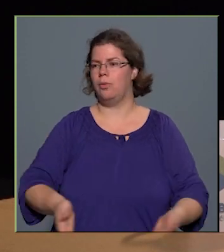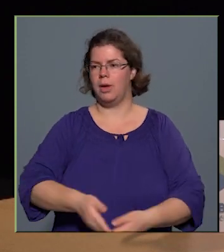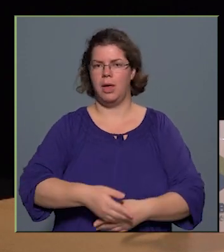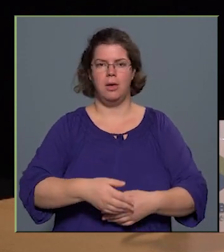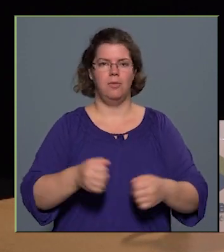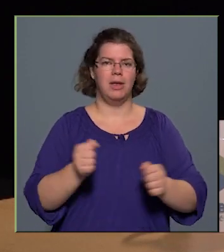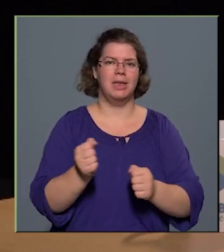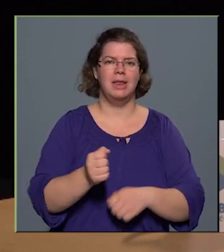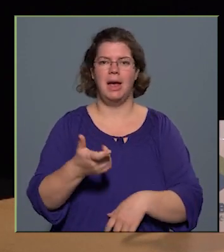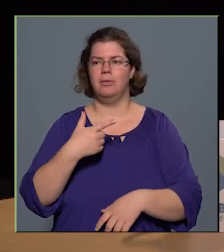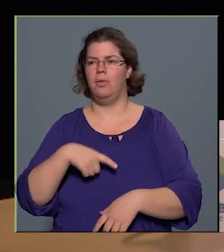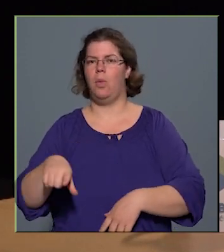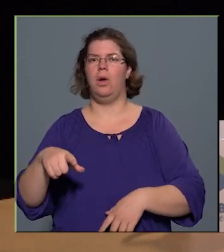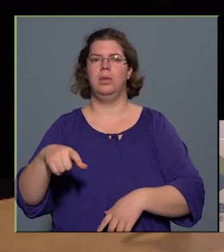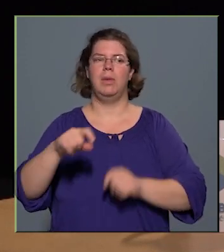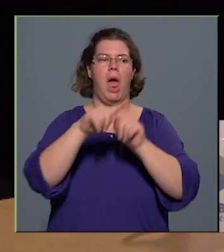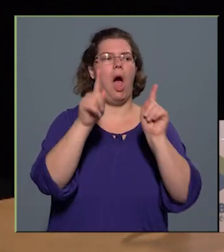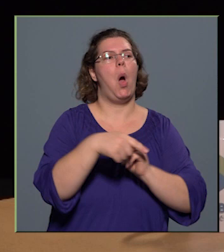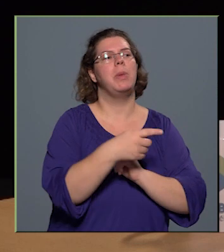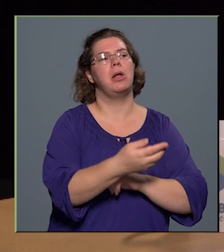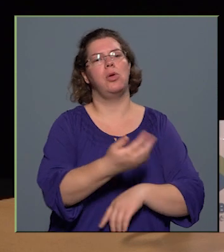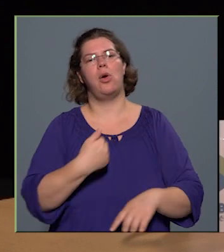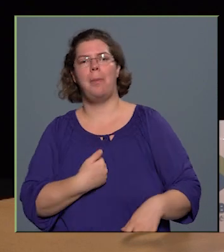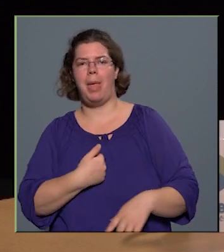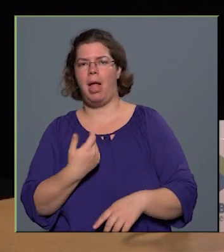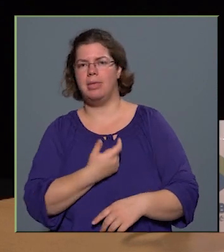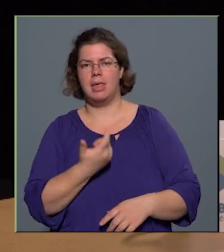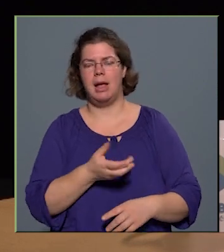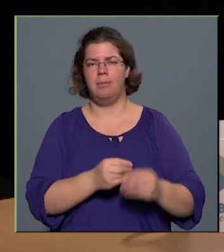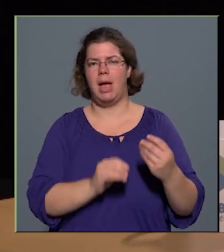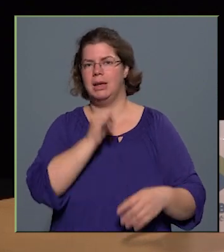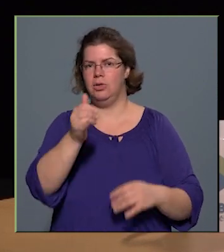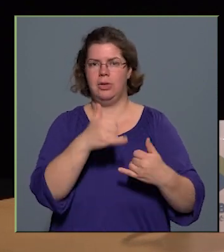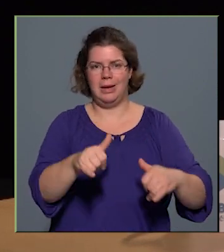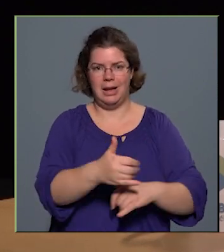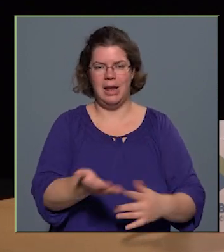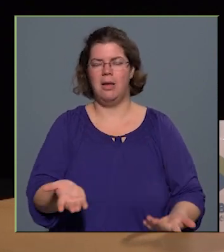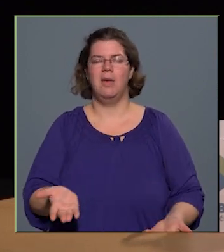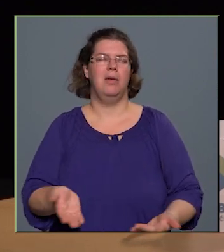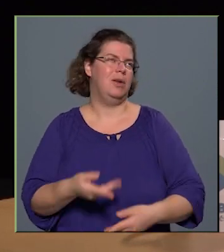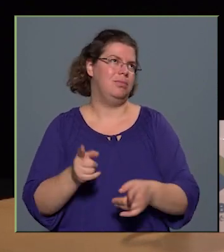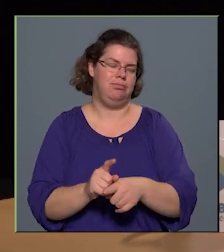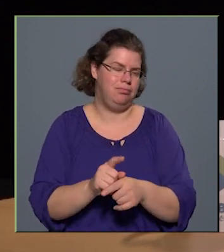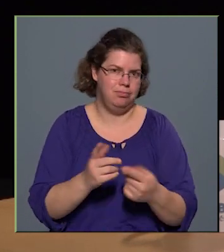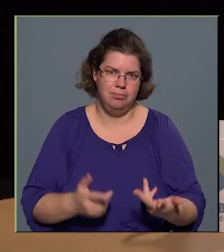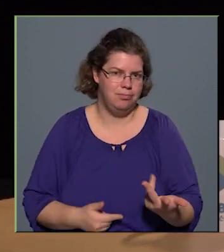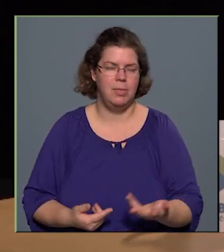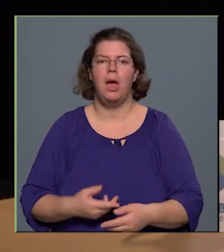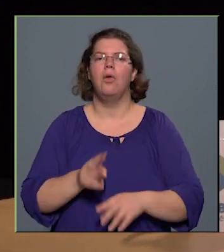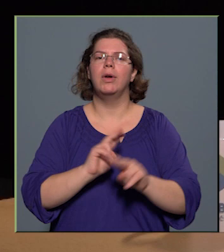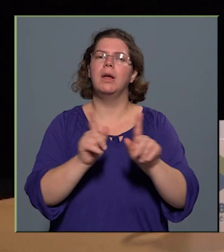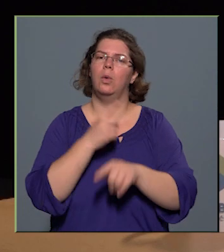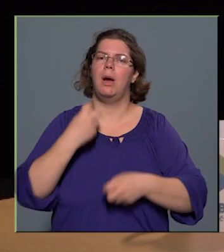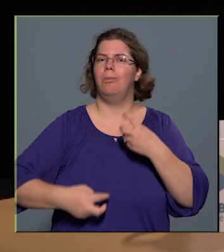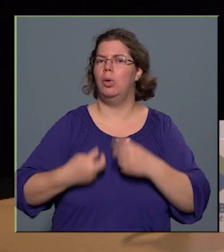a hideg is volt talán, mert húzott be az ablakon a szél, mert nincsen szigetelve. Tehát, hogy vannak olyan problémák, hogy mégis